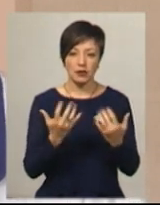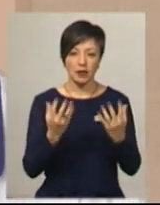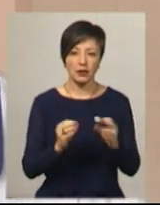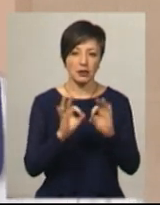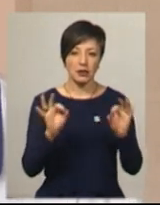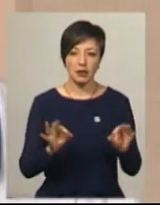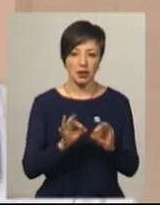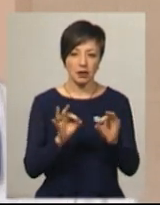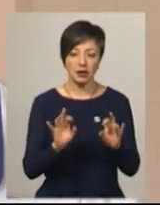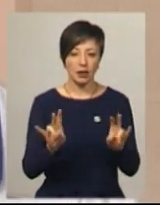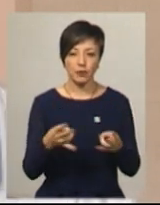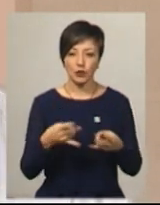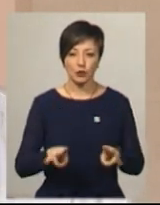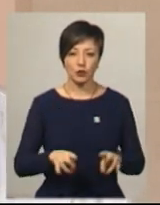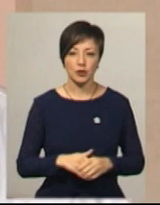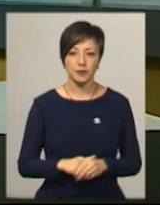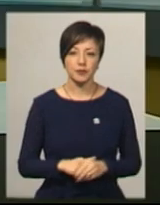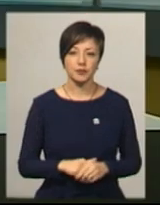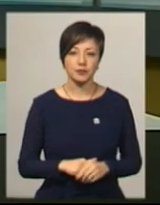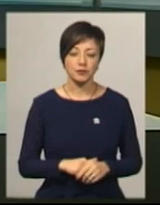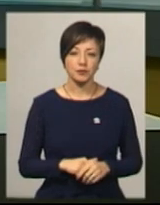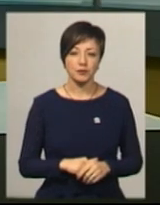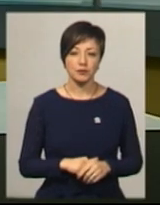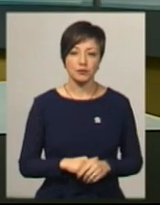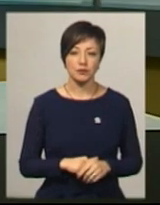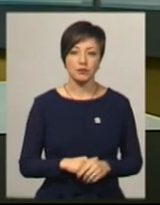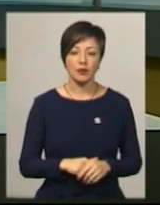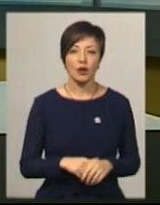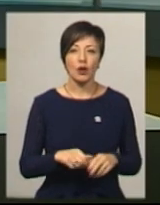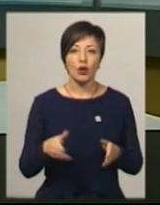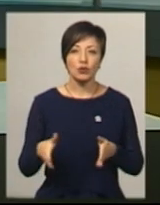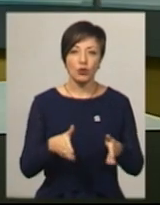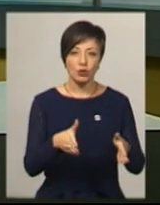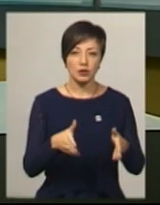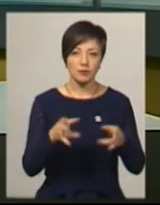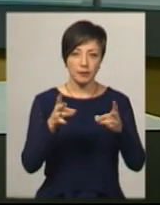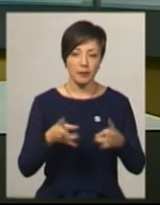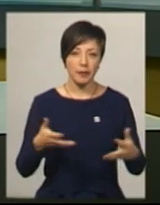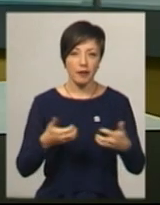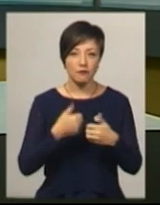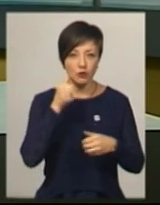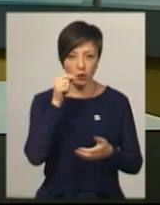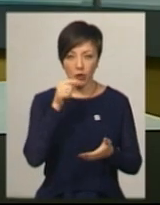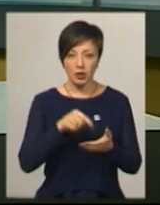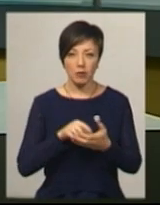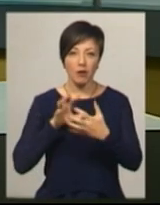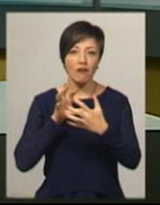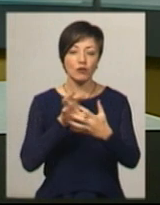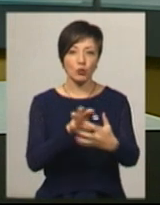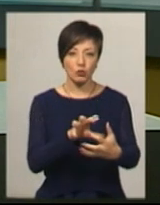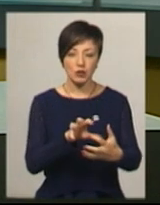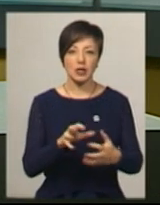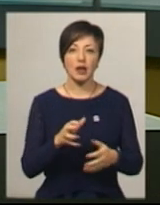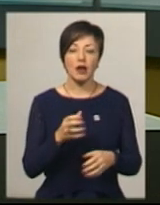ніяких, вона в даний час не потребує. Нагадаю, у дорожню транспортну пригоду вчора потрапив рейсовий автобус,